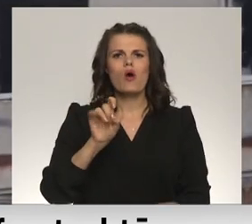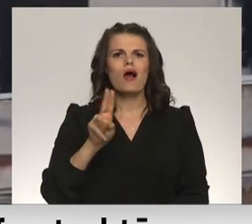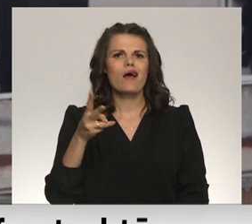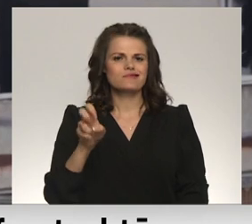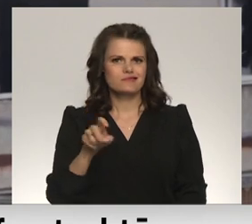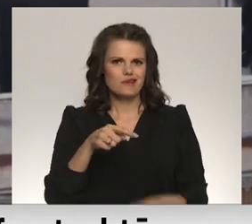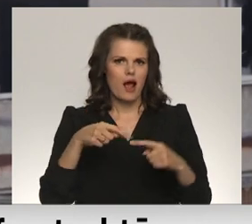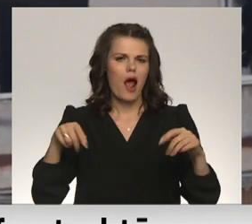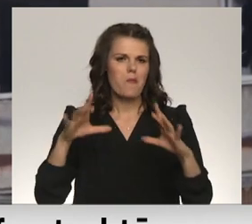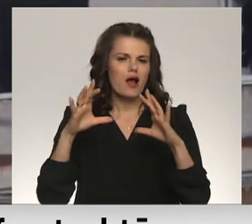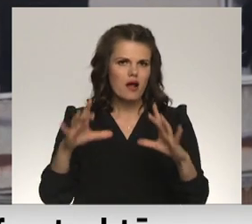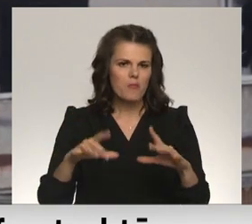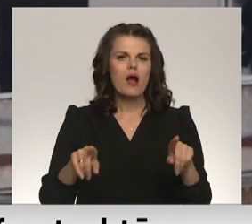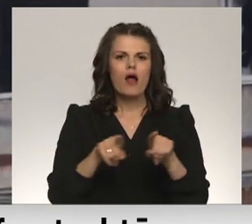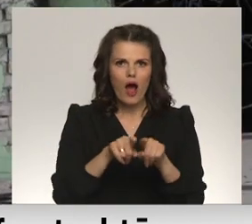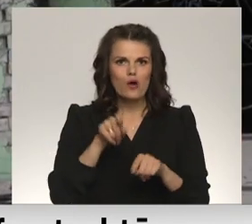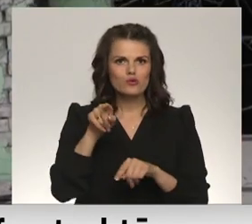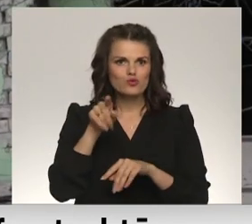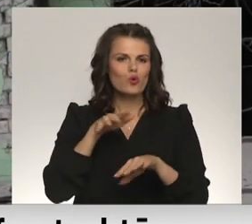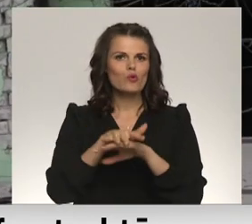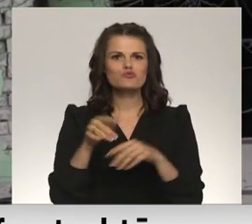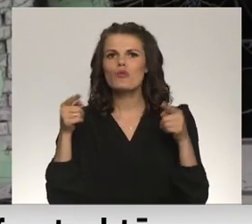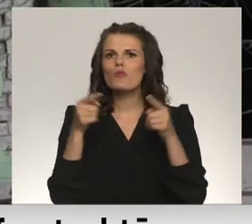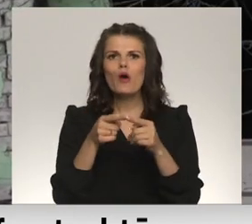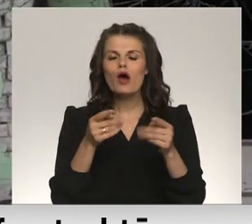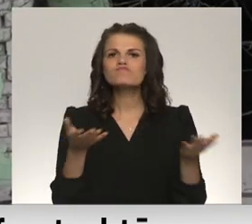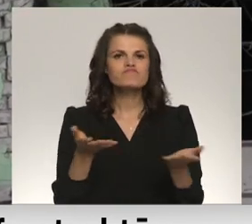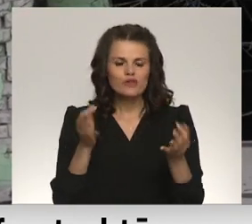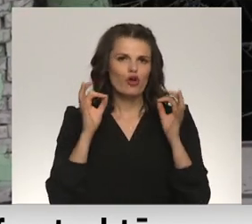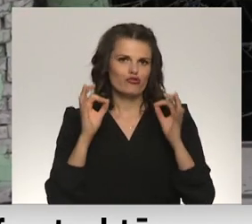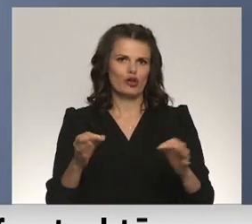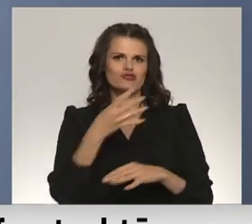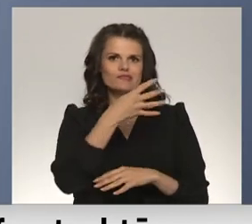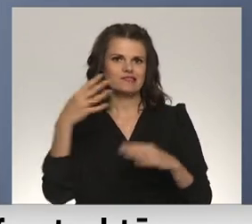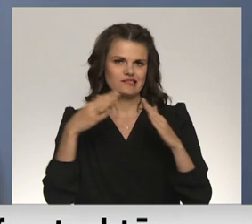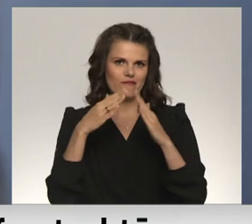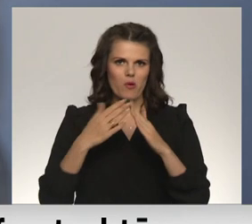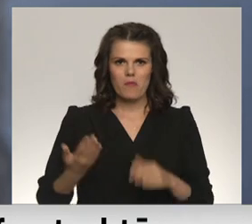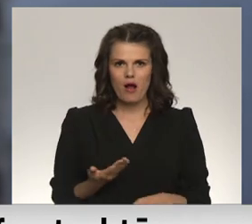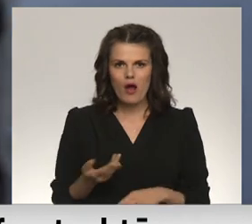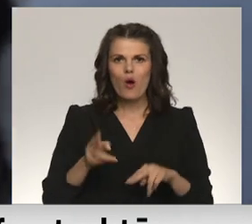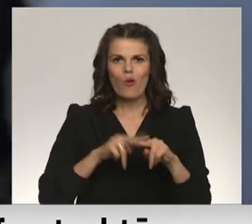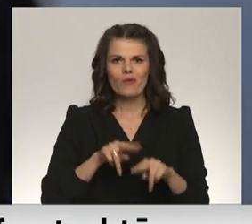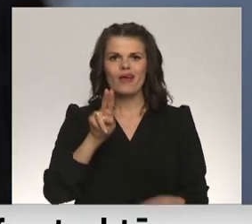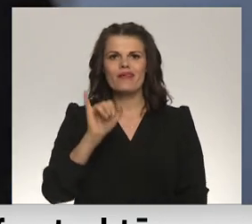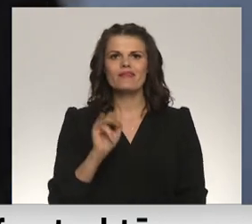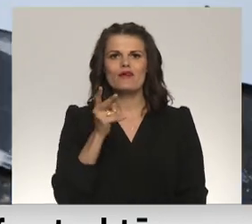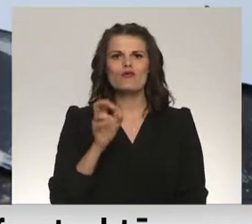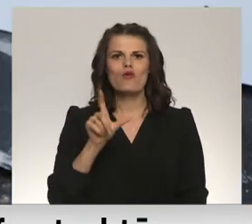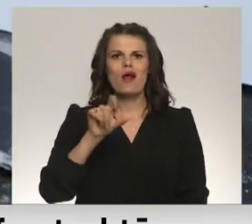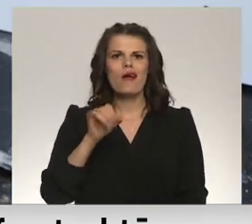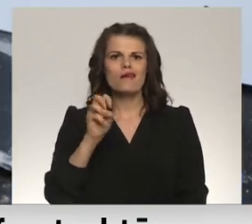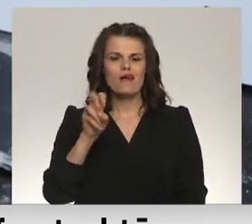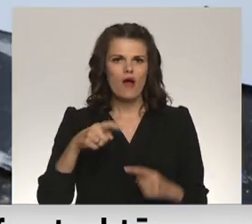samatpersonas. Arī tur uzbrukumu mērķis visbiežāk ir tieši dzīvojumās ēkas. Arī Miko Lājvis apgabalā Krievu okupanti